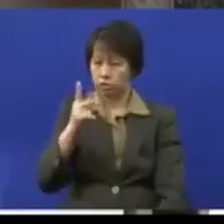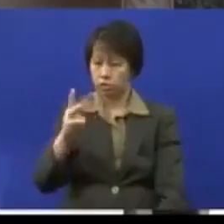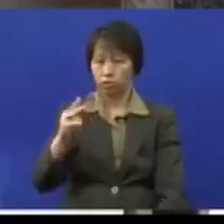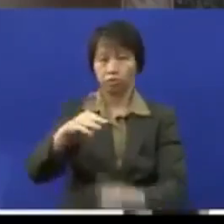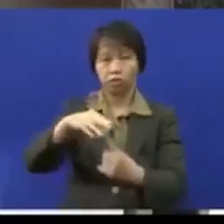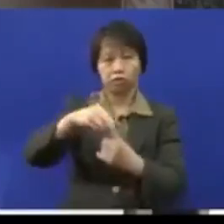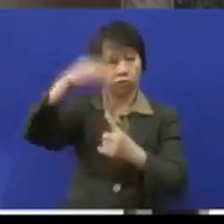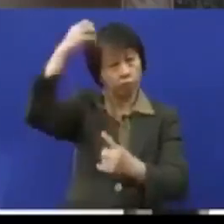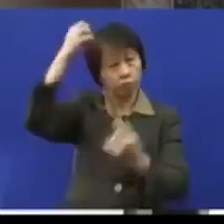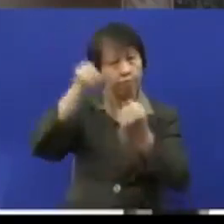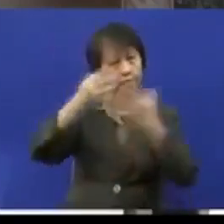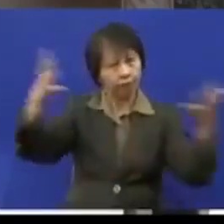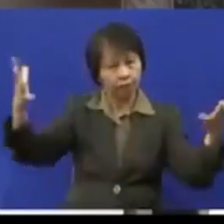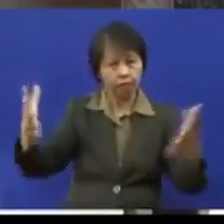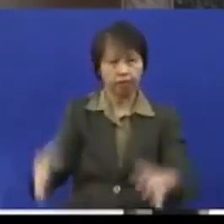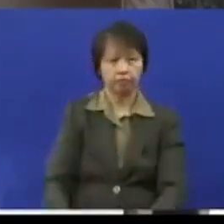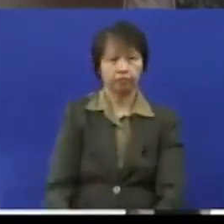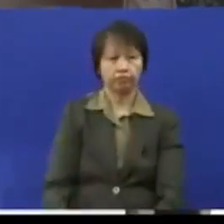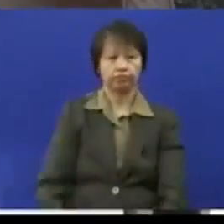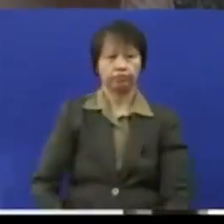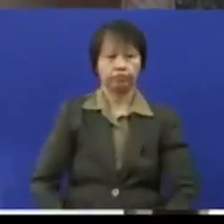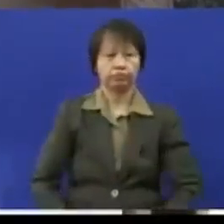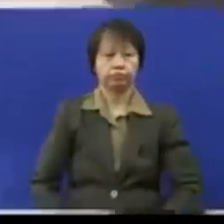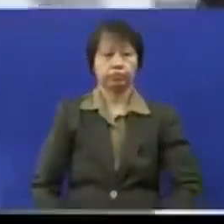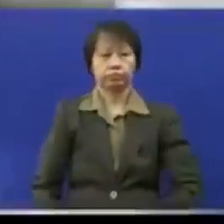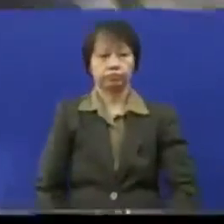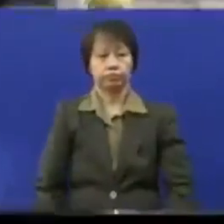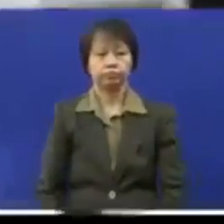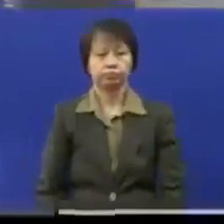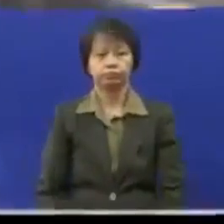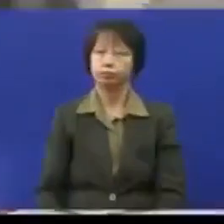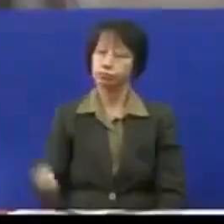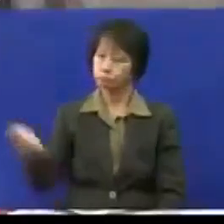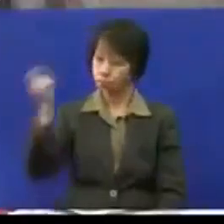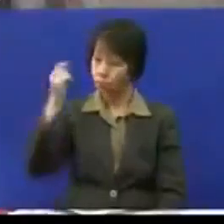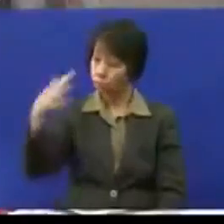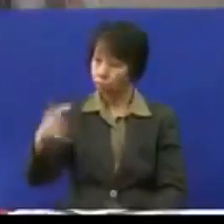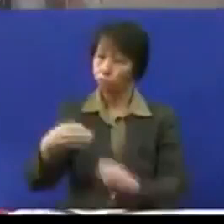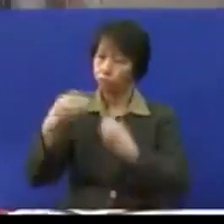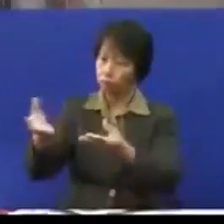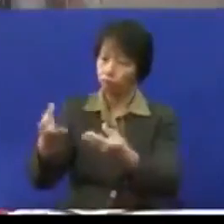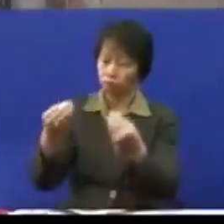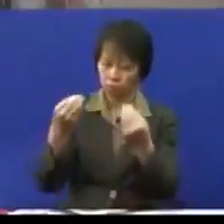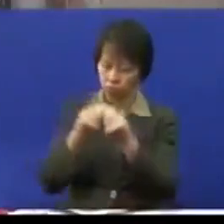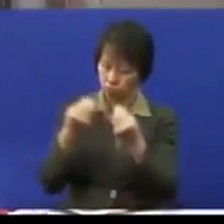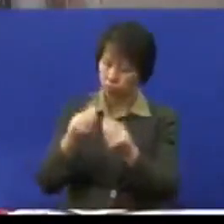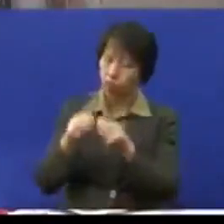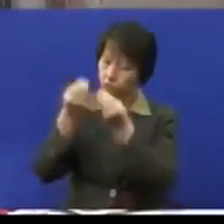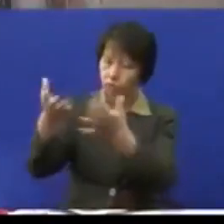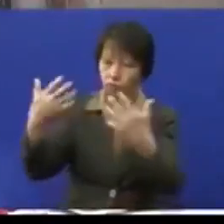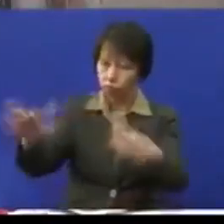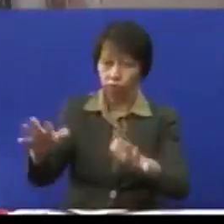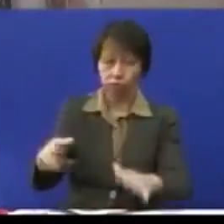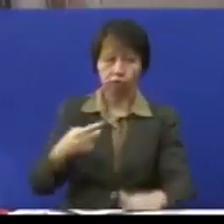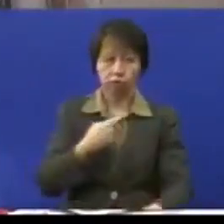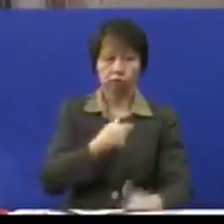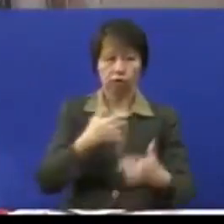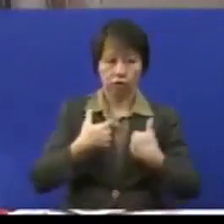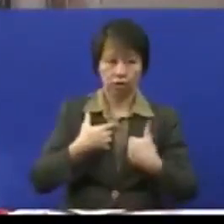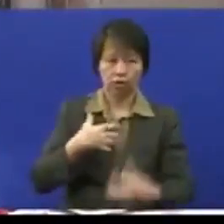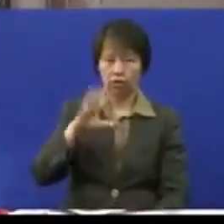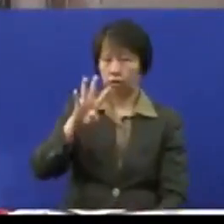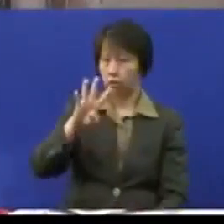saya sudah jawab saya sudah bagi statistik tadi kita ada apa 40 lebih